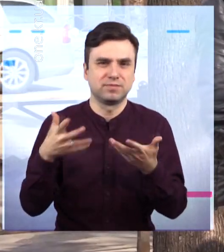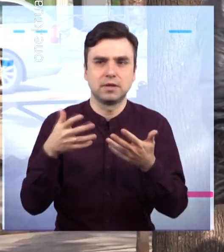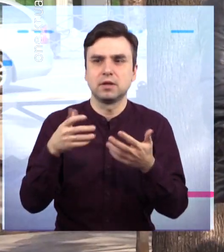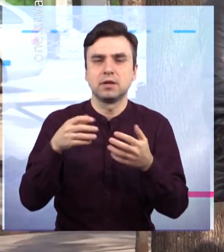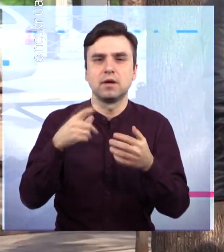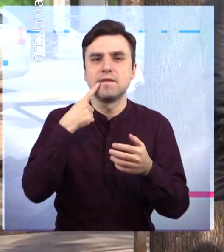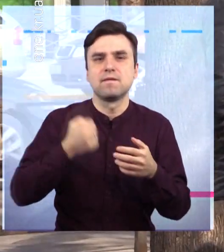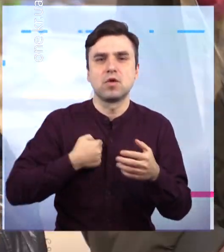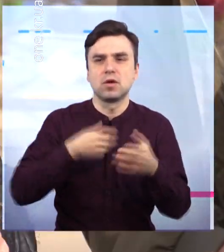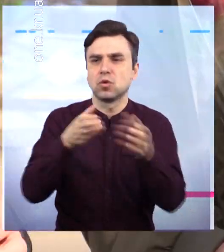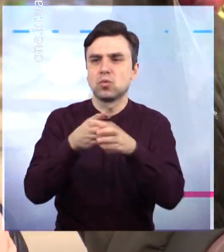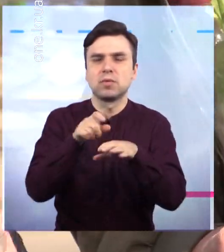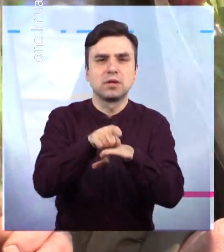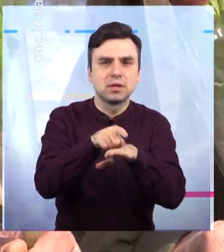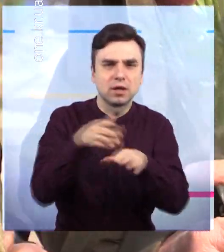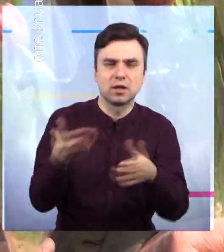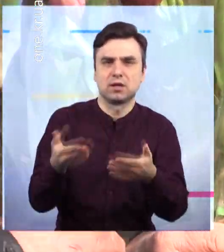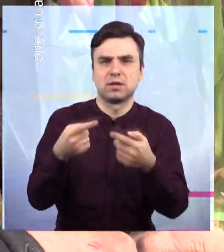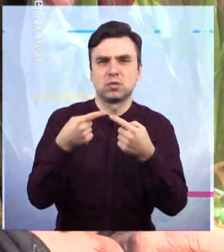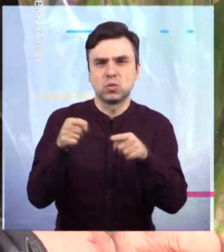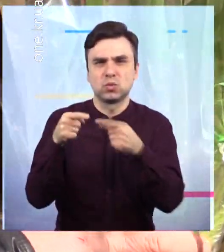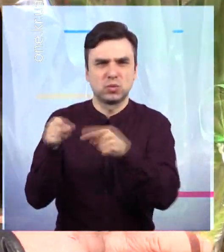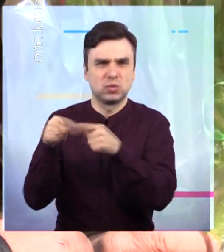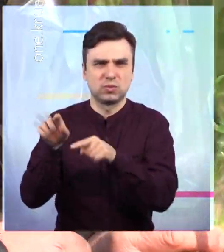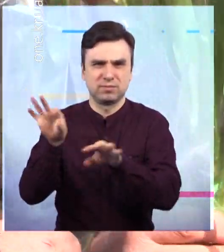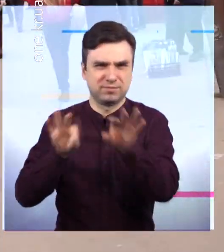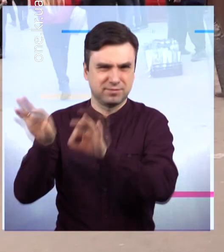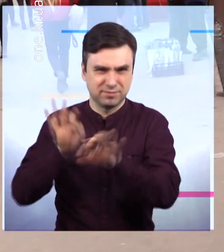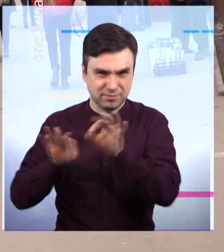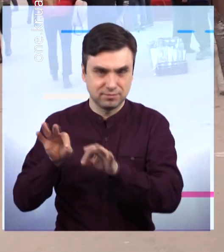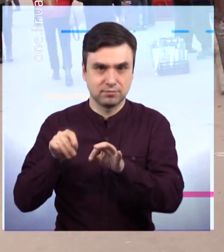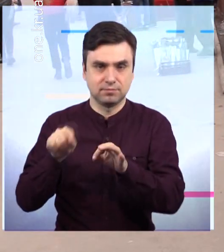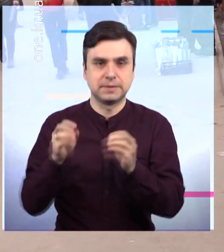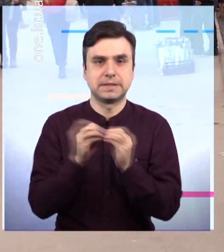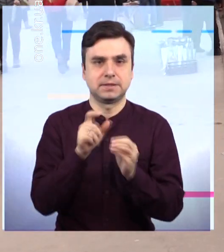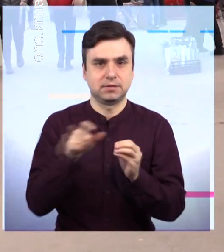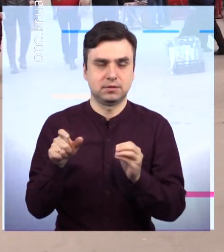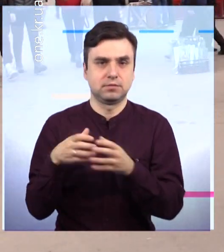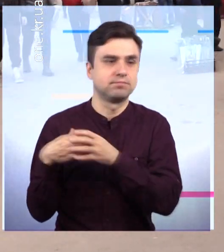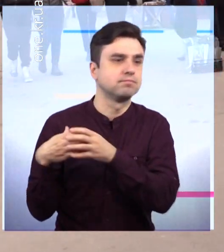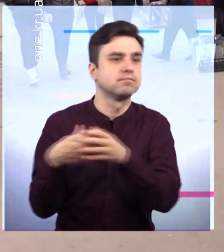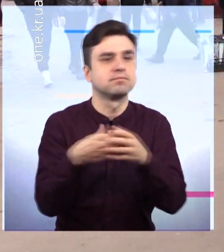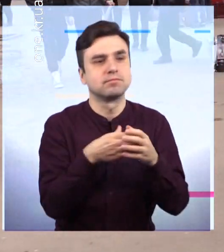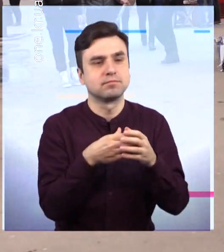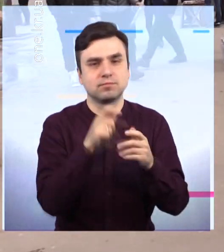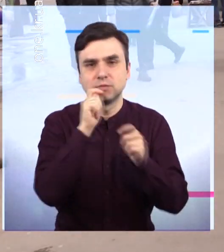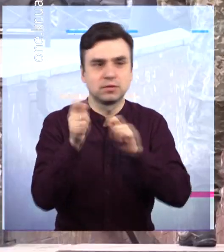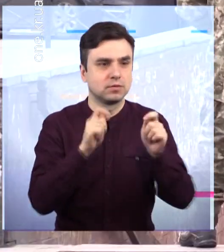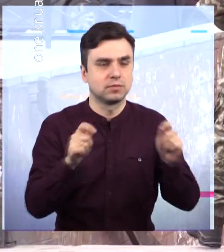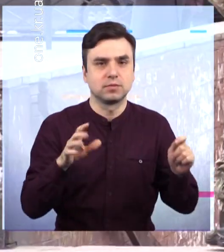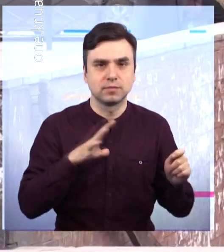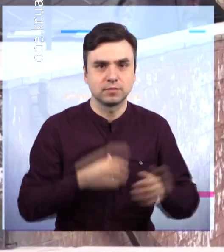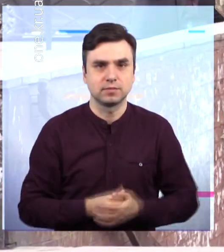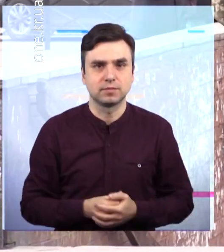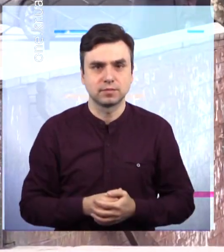із різних військових формувань. 17-танкова, 20-й мотопіхотний батальйон, 72-та та 93-ті окремі механізовані бригади.